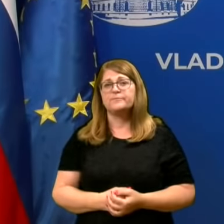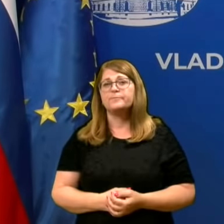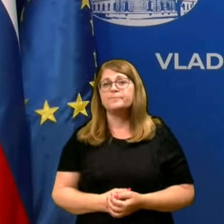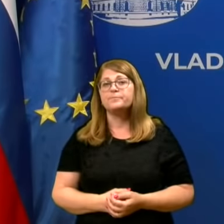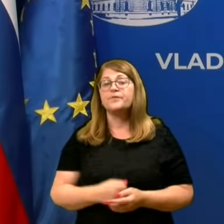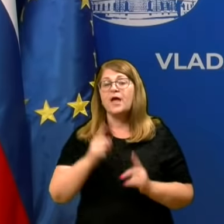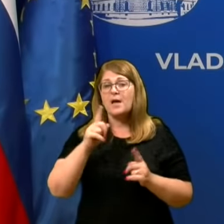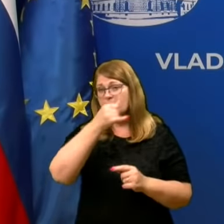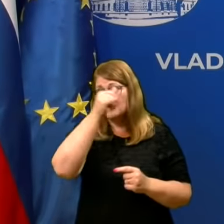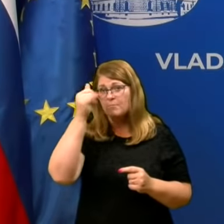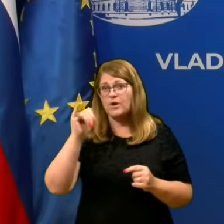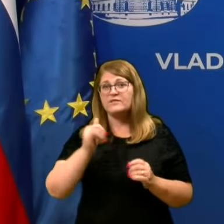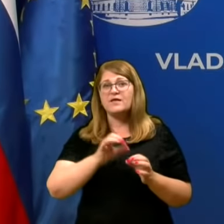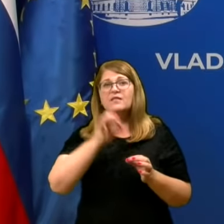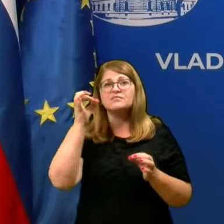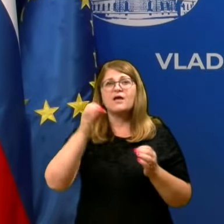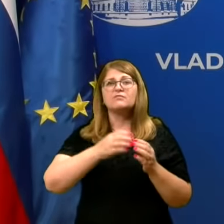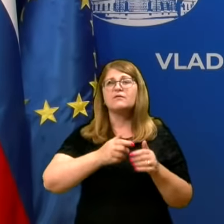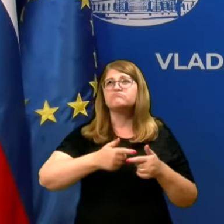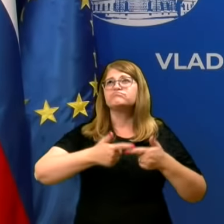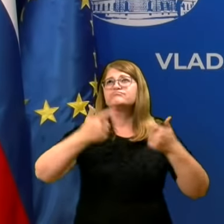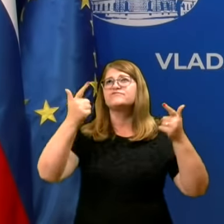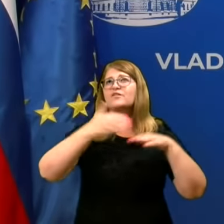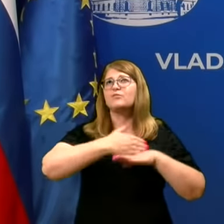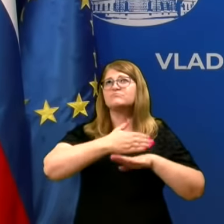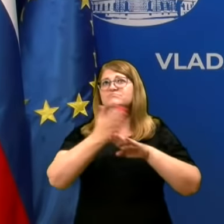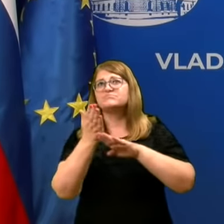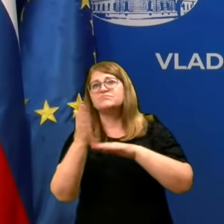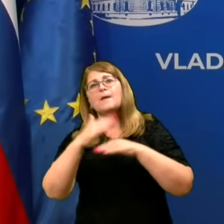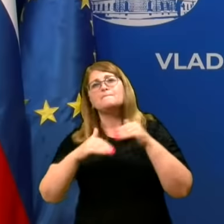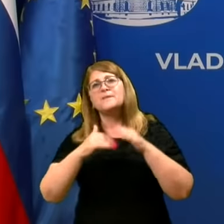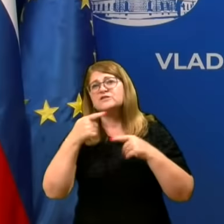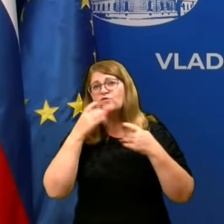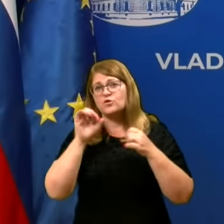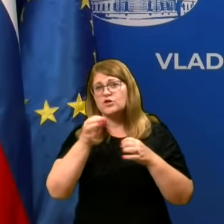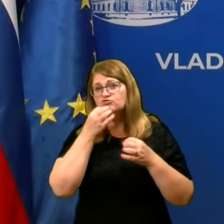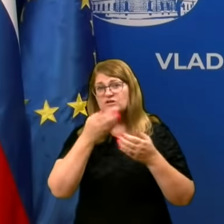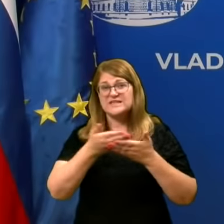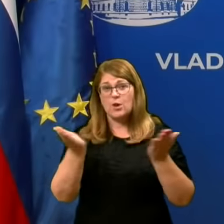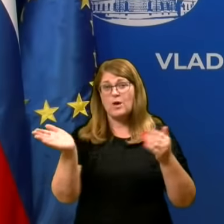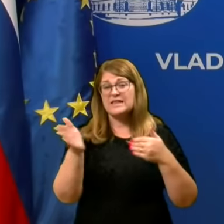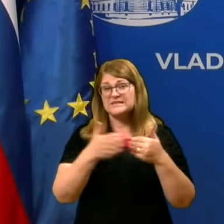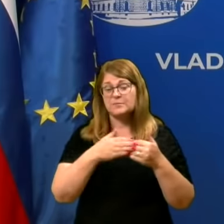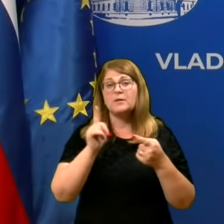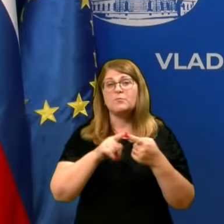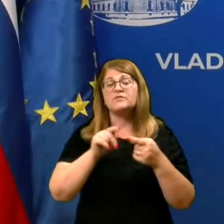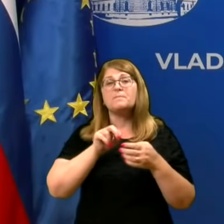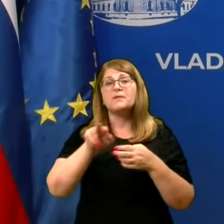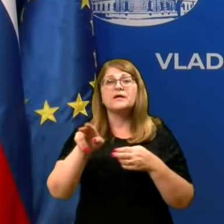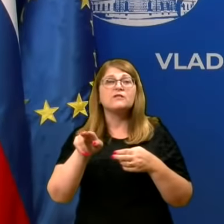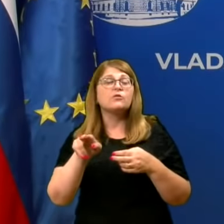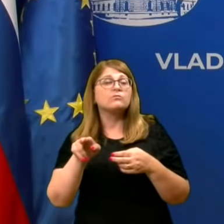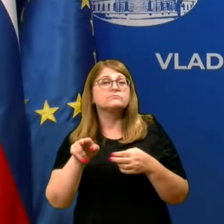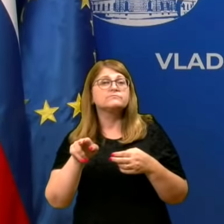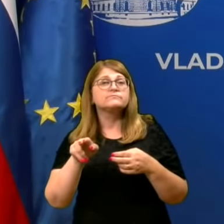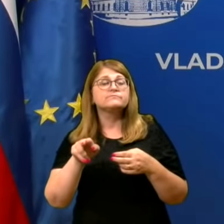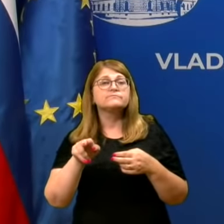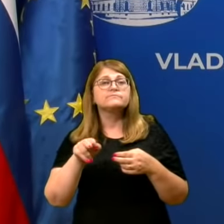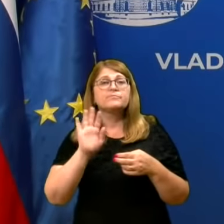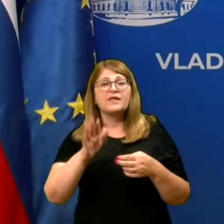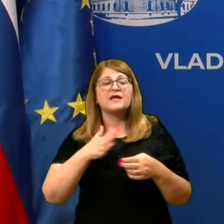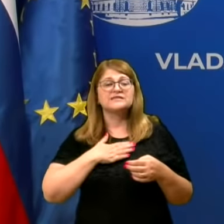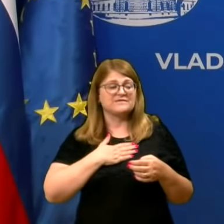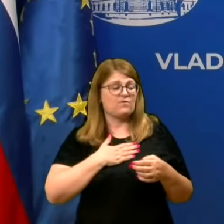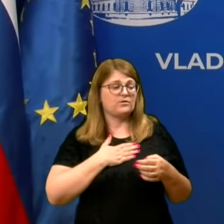poletje je, dan je še dolg, praksa pač govori o tem, če se lokal zapre, potem grejo pa na